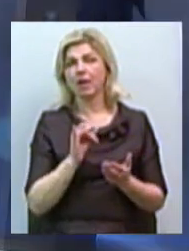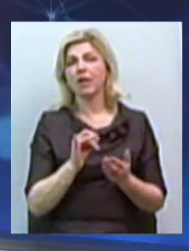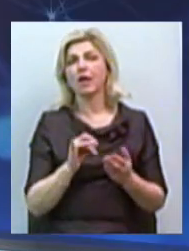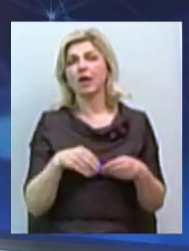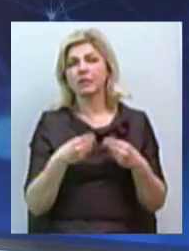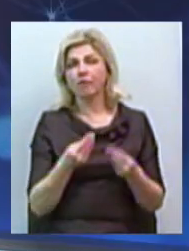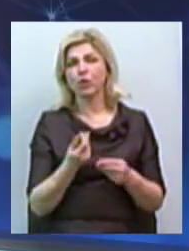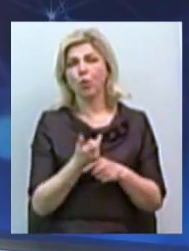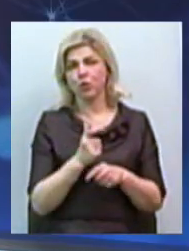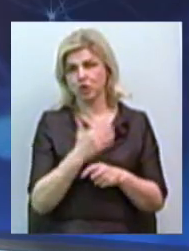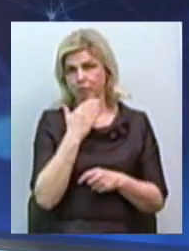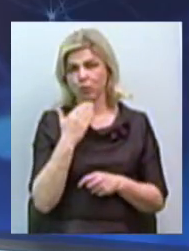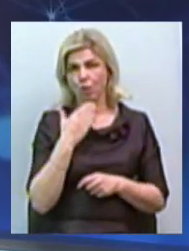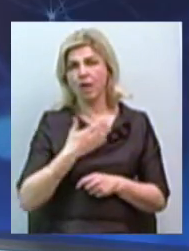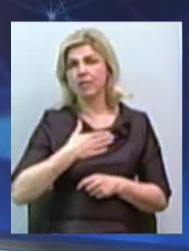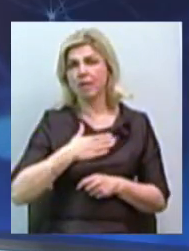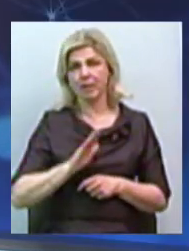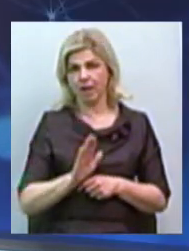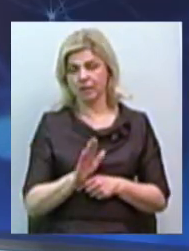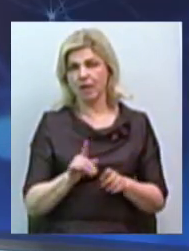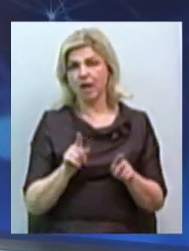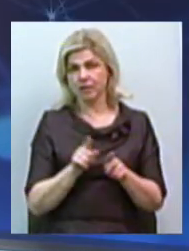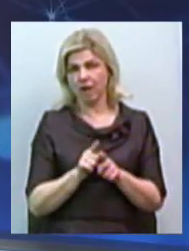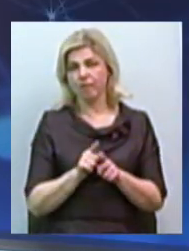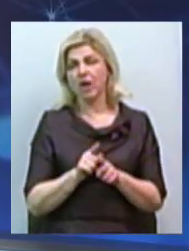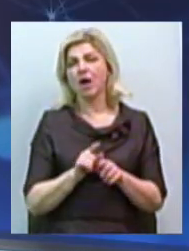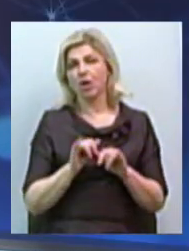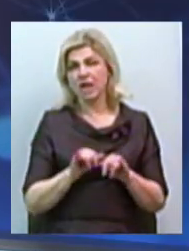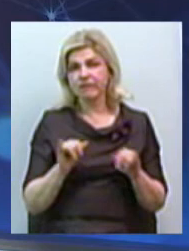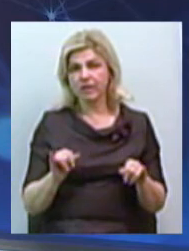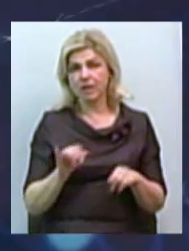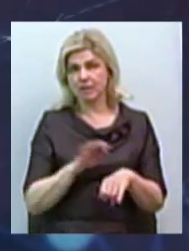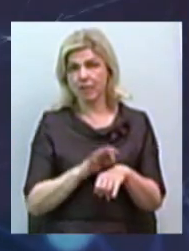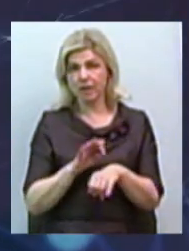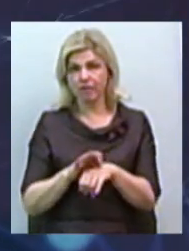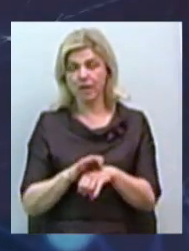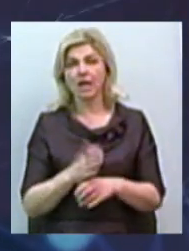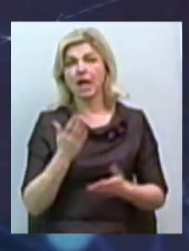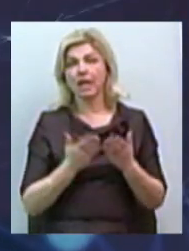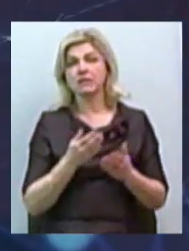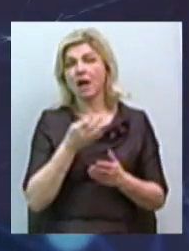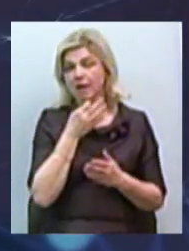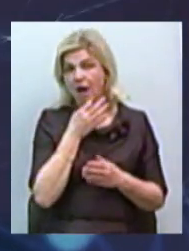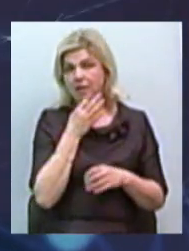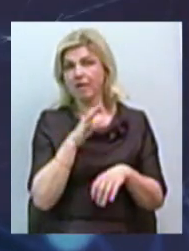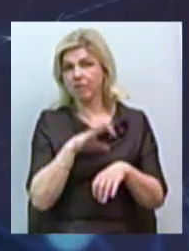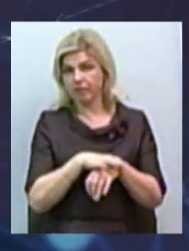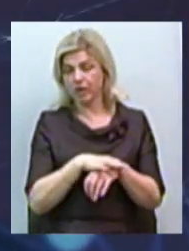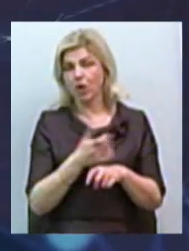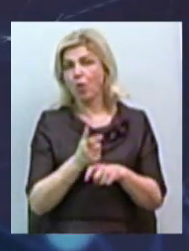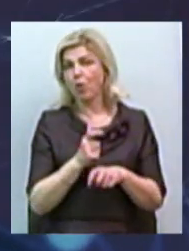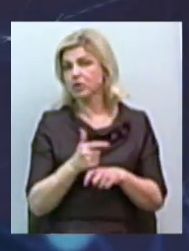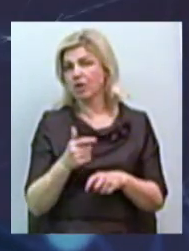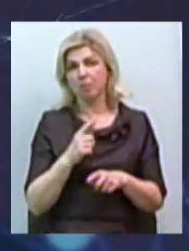неприятності при такому грозному заболіванні. Але при ранній виявляємості вона дуже еффективно